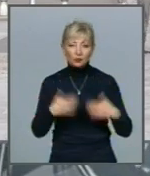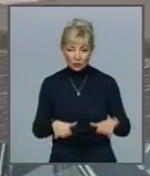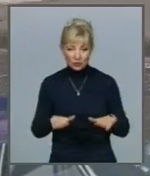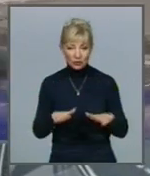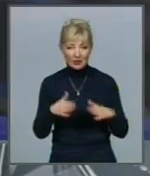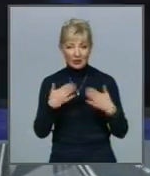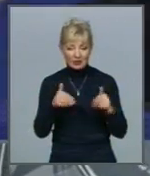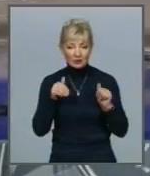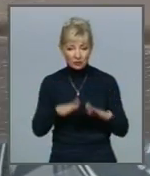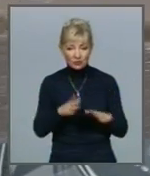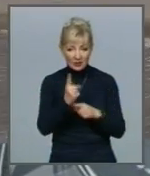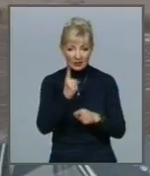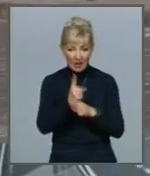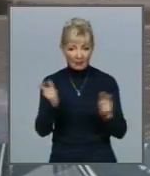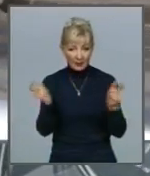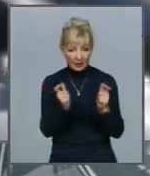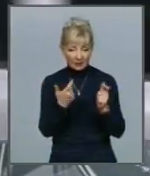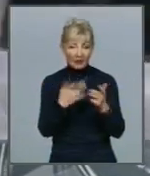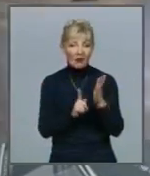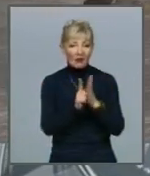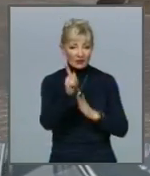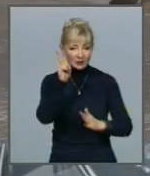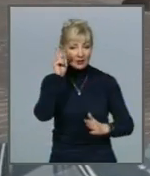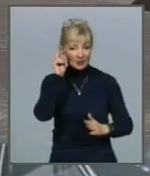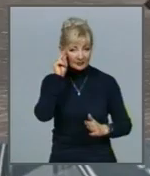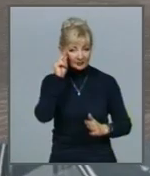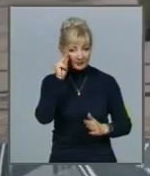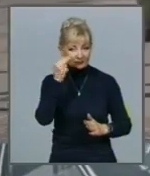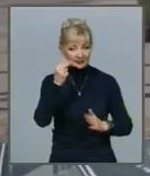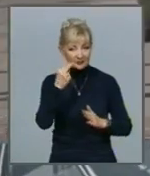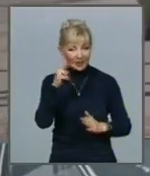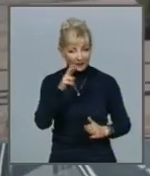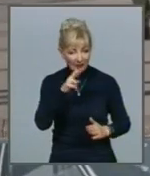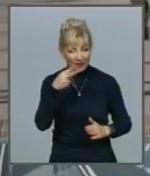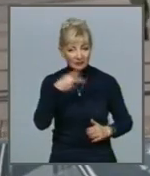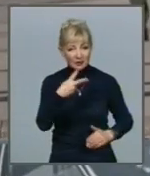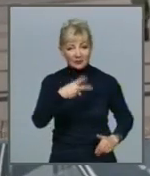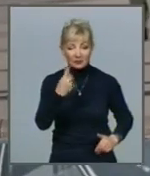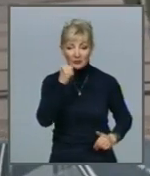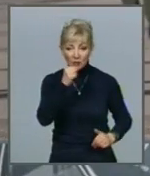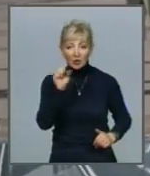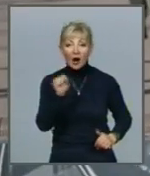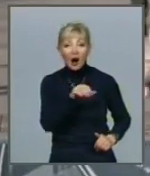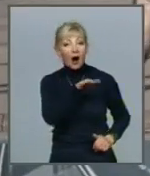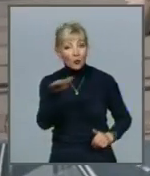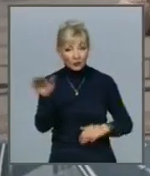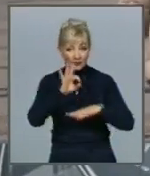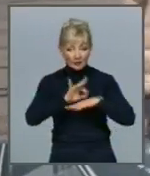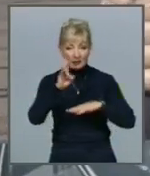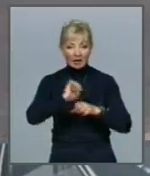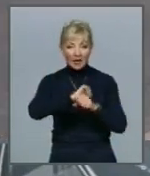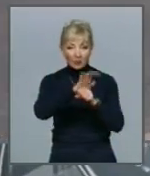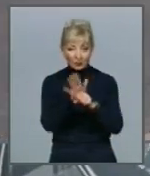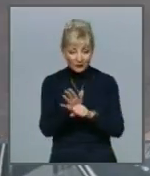з локдауном Навіть назвали дату – початок січня 2021-го А тим часом рівень захворюваності на коронавірус